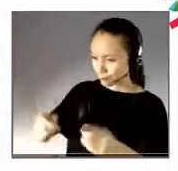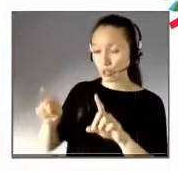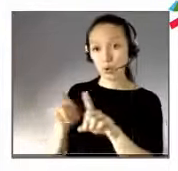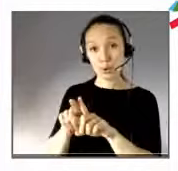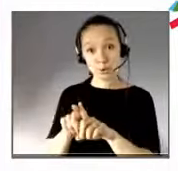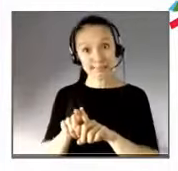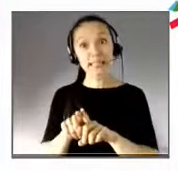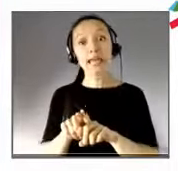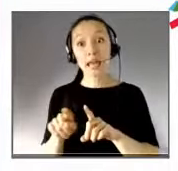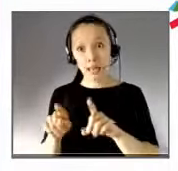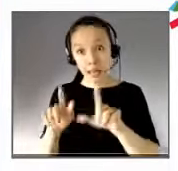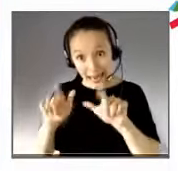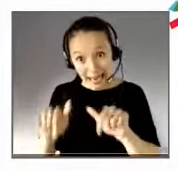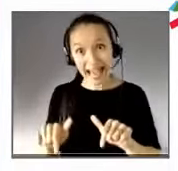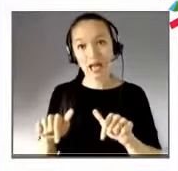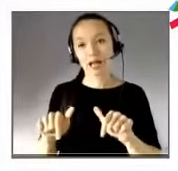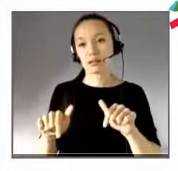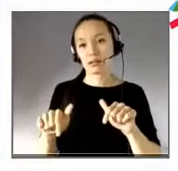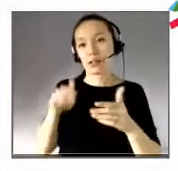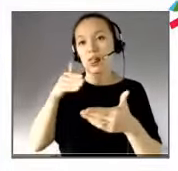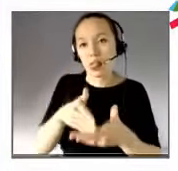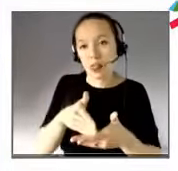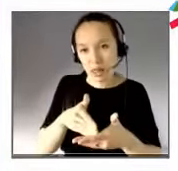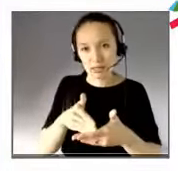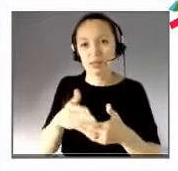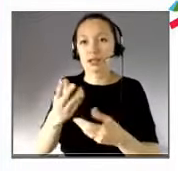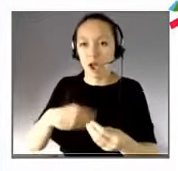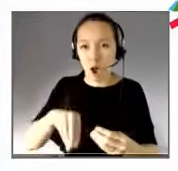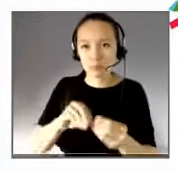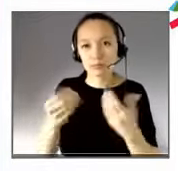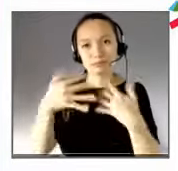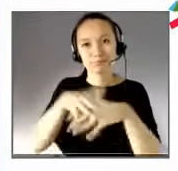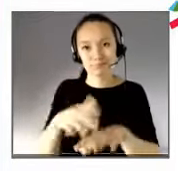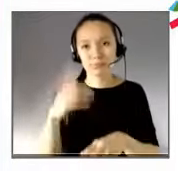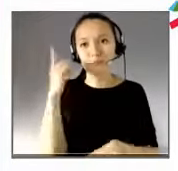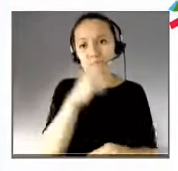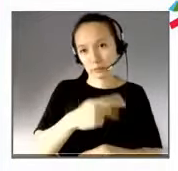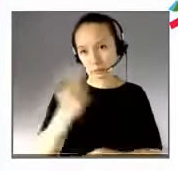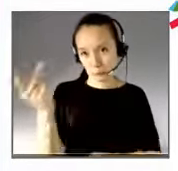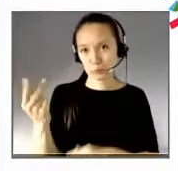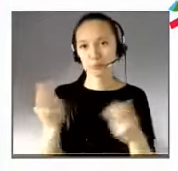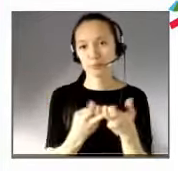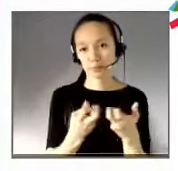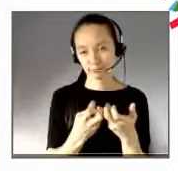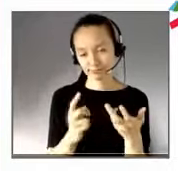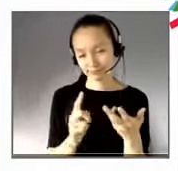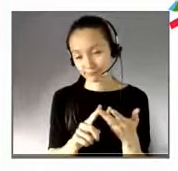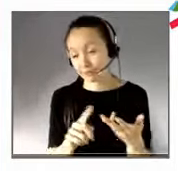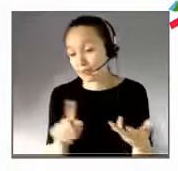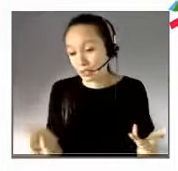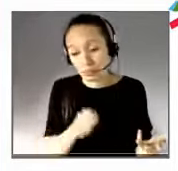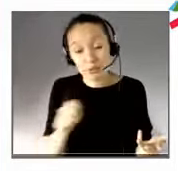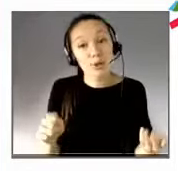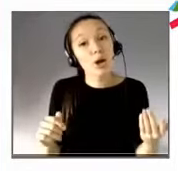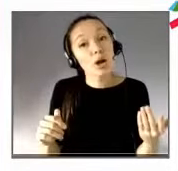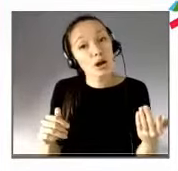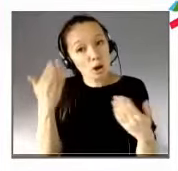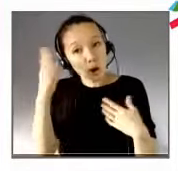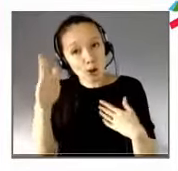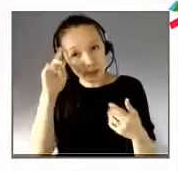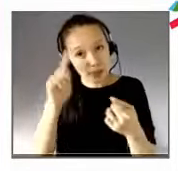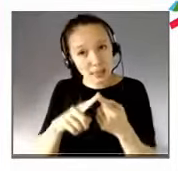qui sont en difficulté d'insertion. Un autre exemple, bien sûr, c'est bien sûr le handicap. On est réunis autour de ce thème-là.